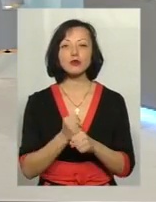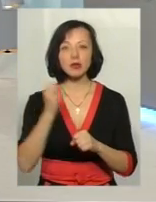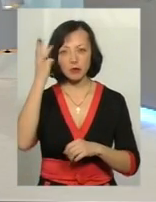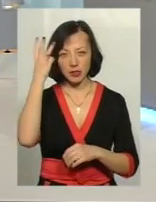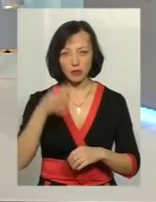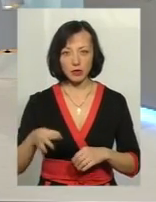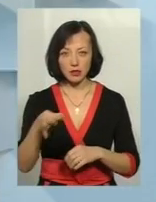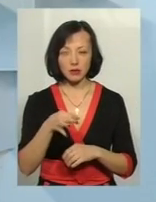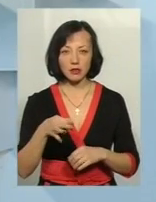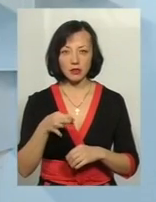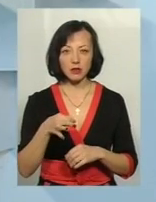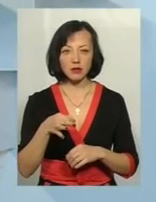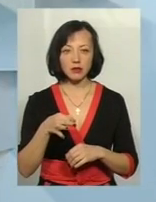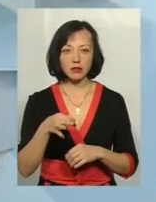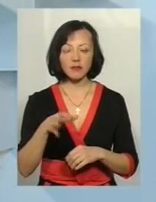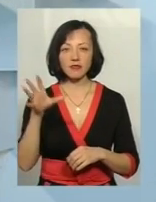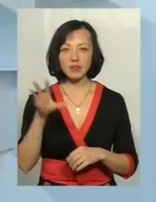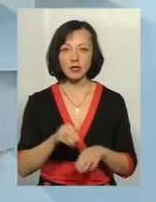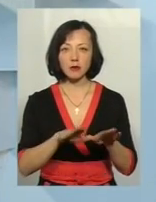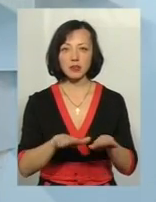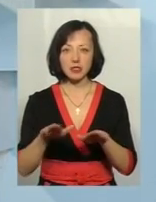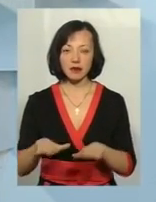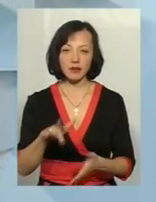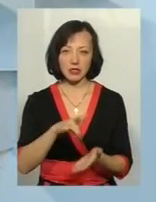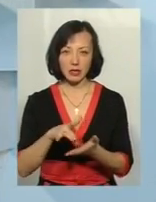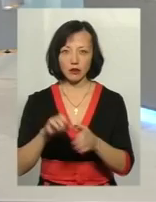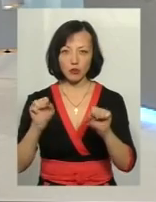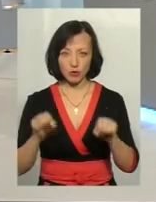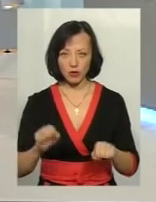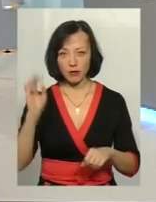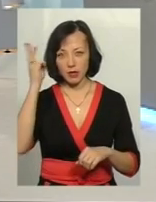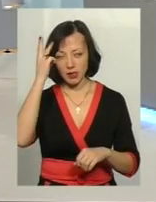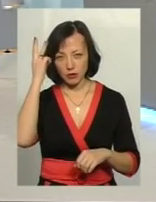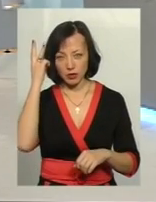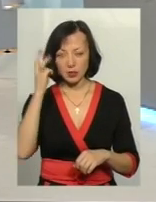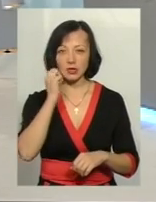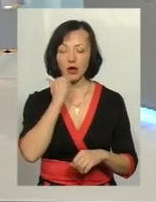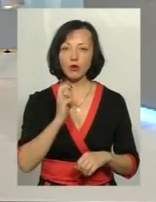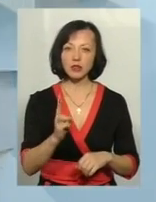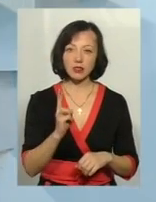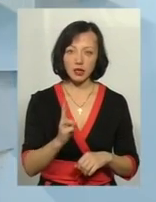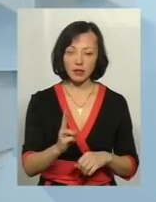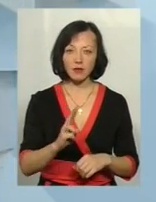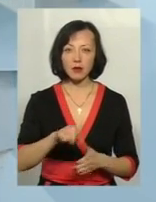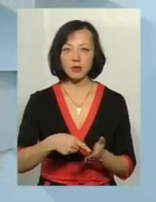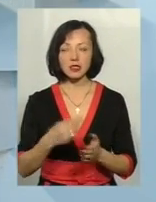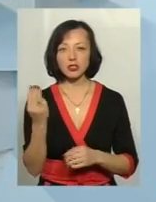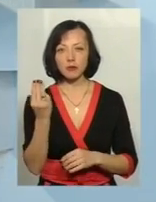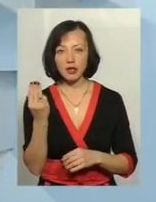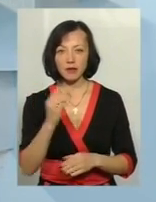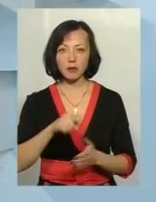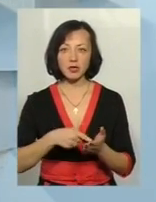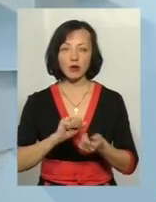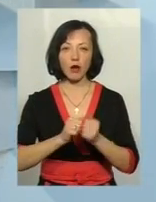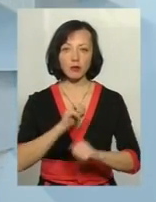Хмельницькій області? Це можна зробити у всіх місцевих центрах. Це в Хмельницькому? Хмельницькій, Староконстантинів, місто Шепетівка і